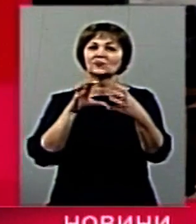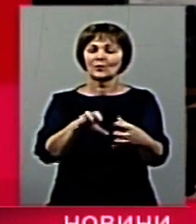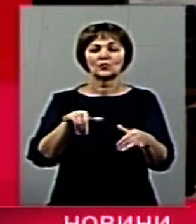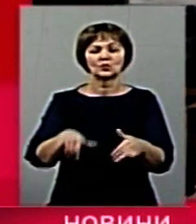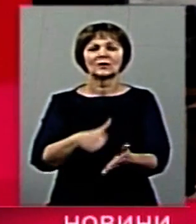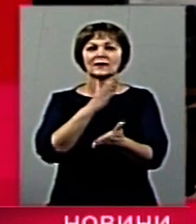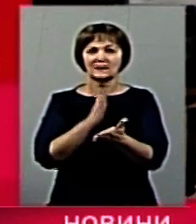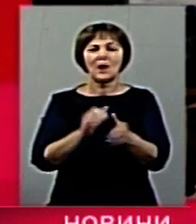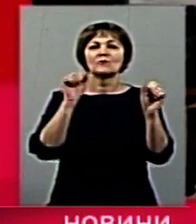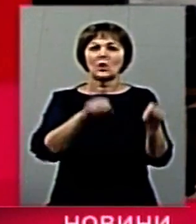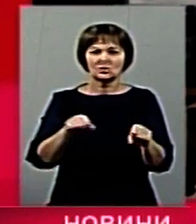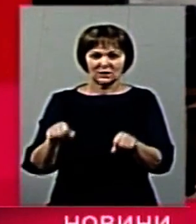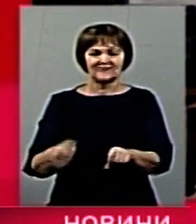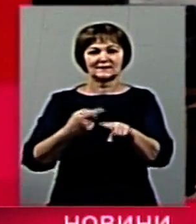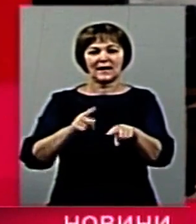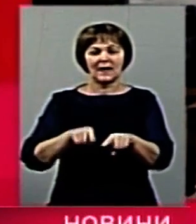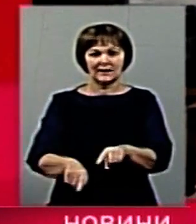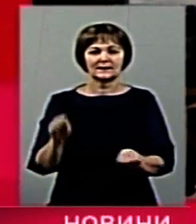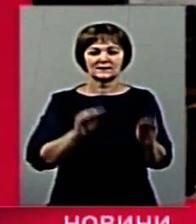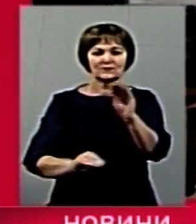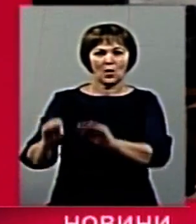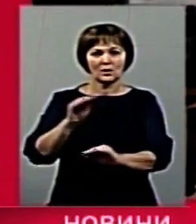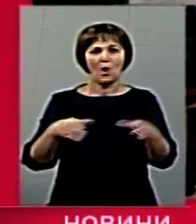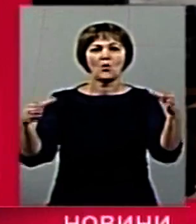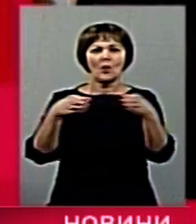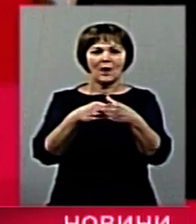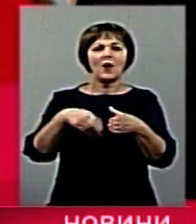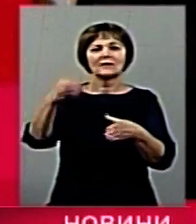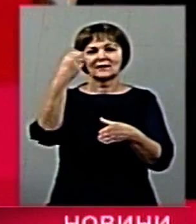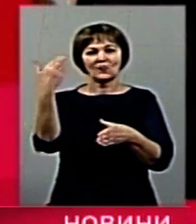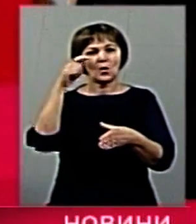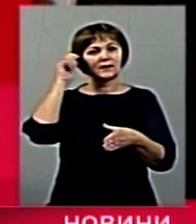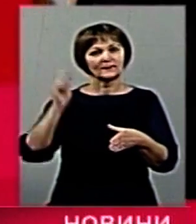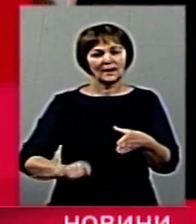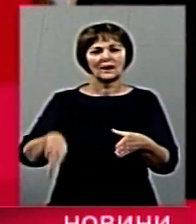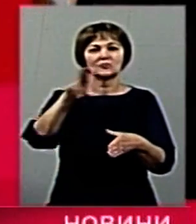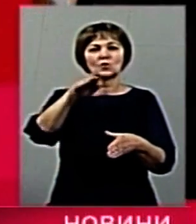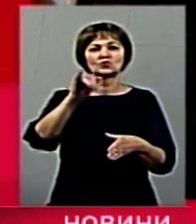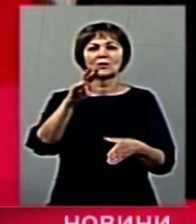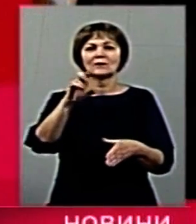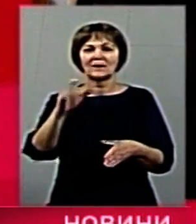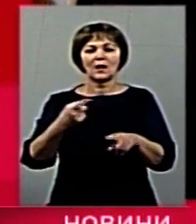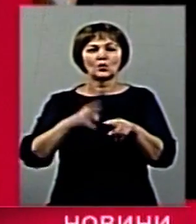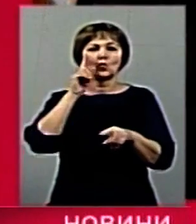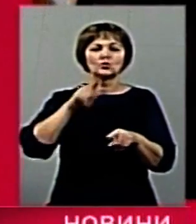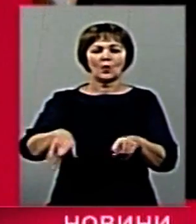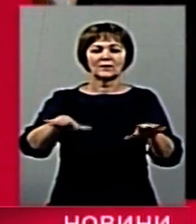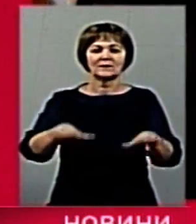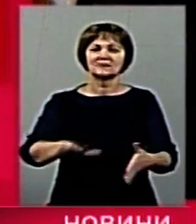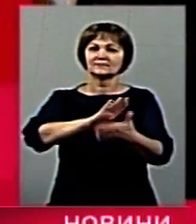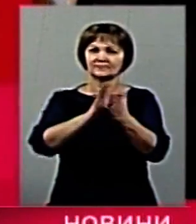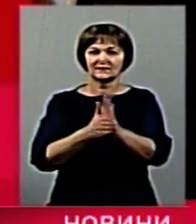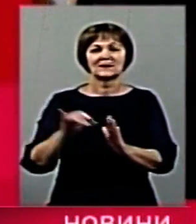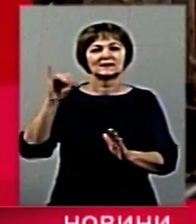для можливості запуску лінії збірки китайських електробусів компанії «Жонтангбас». Також наше місто має вдале геополітичне розташування, яке